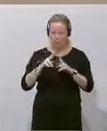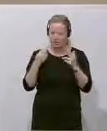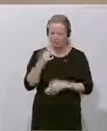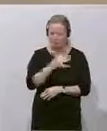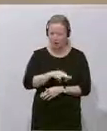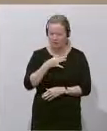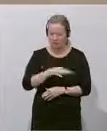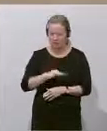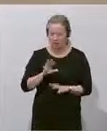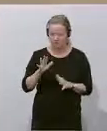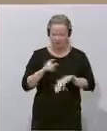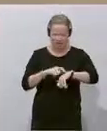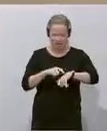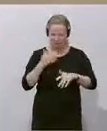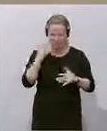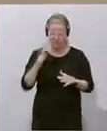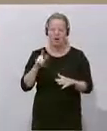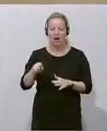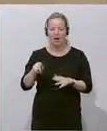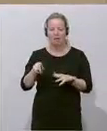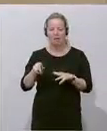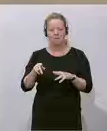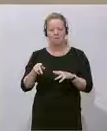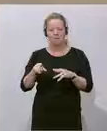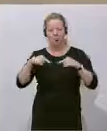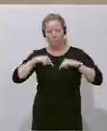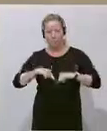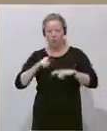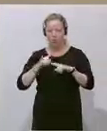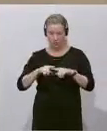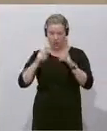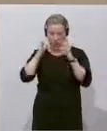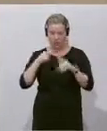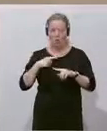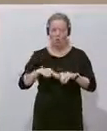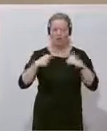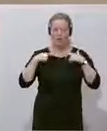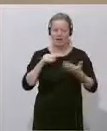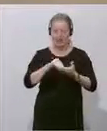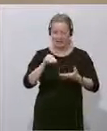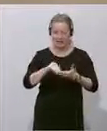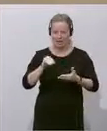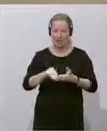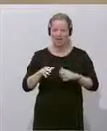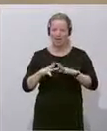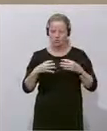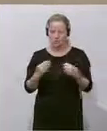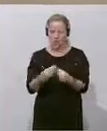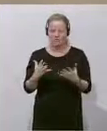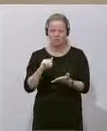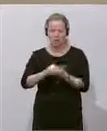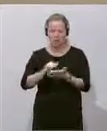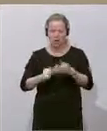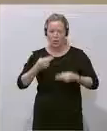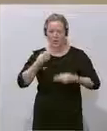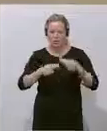so wirklich, aber der Parteiobmann der ÖVP mit dem Generalsekretär eine Pressekonferenz zu E-Mails macht, die